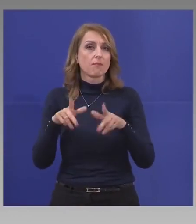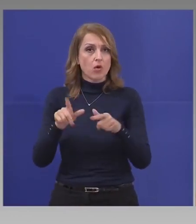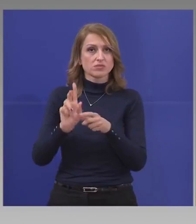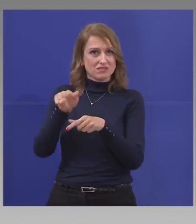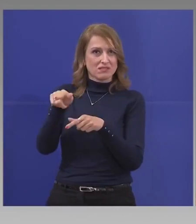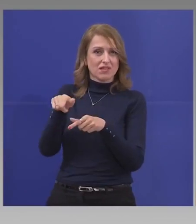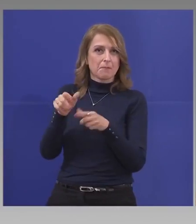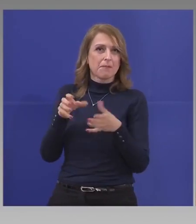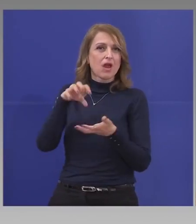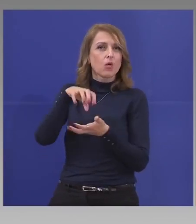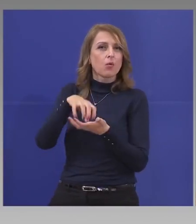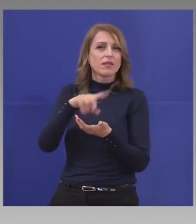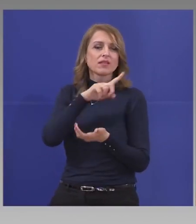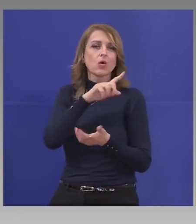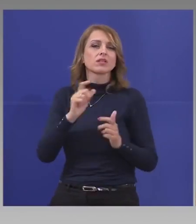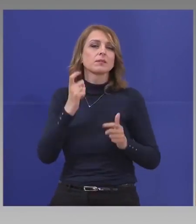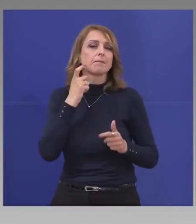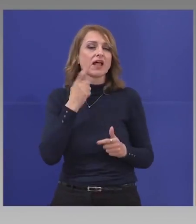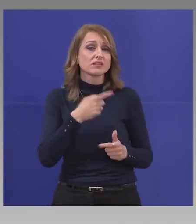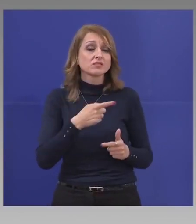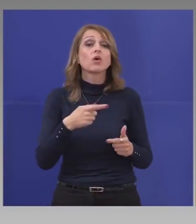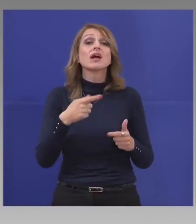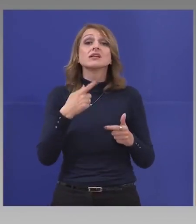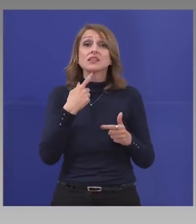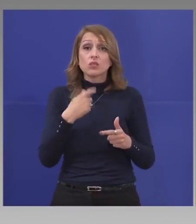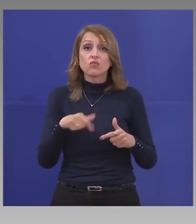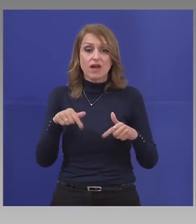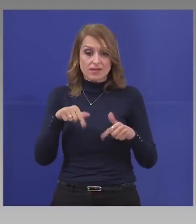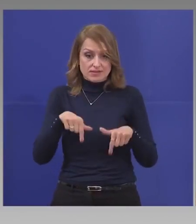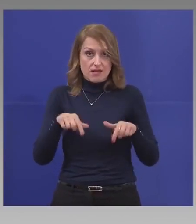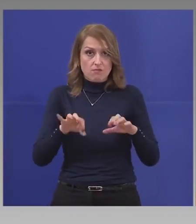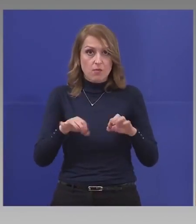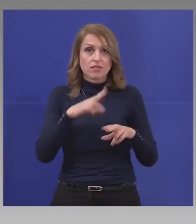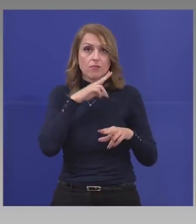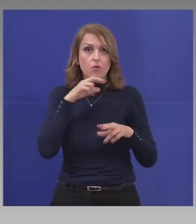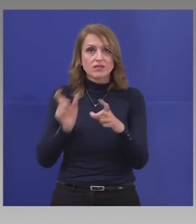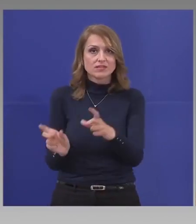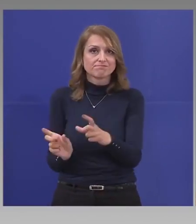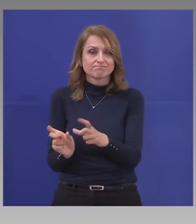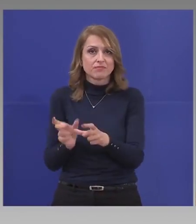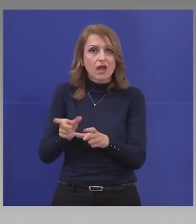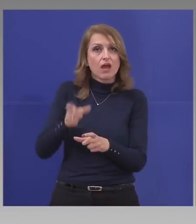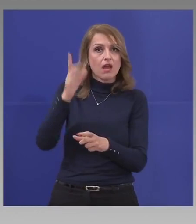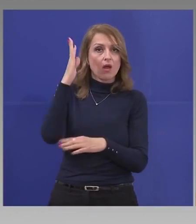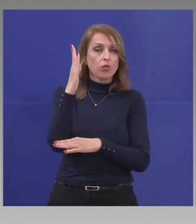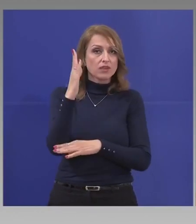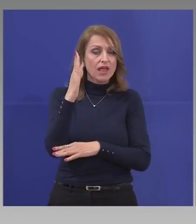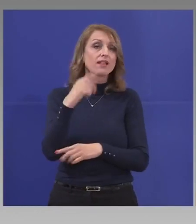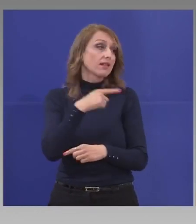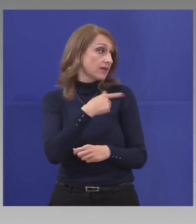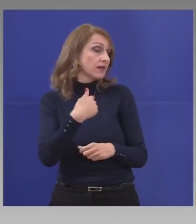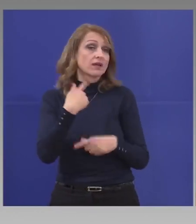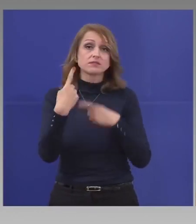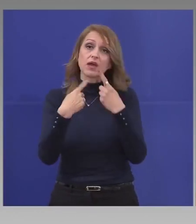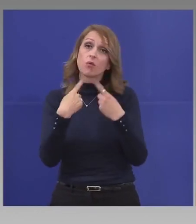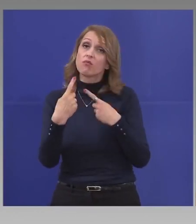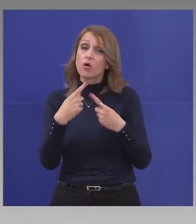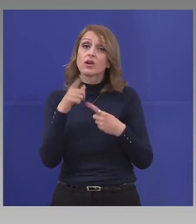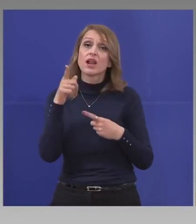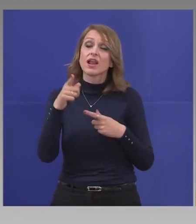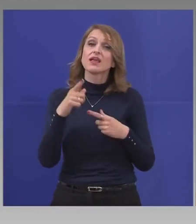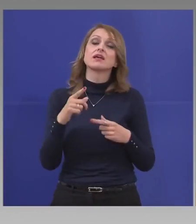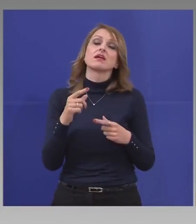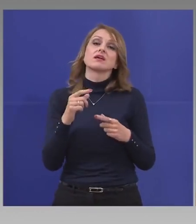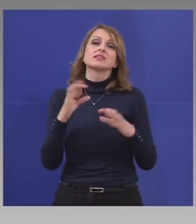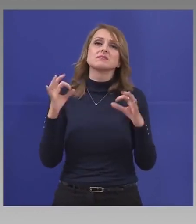външните министри, директно с автобус, съответно шофьора да е в предпазен костюм,